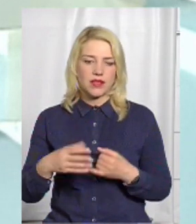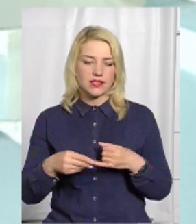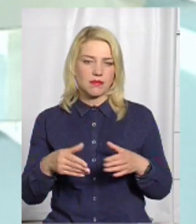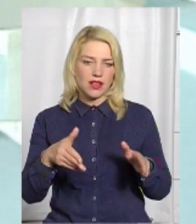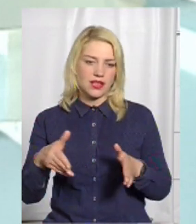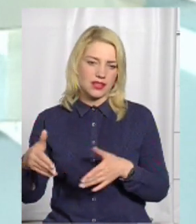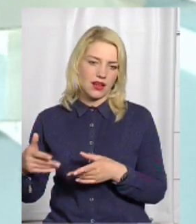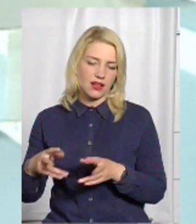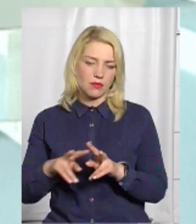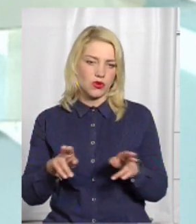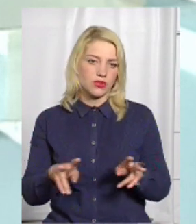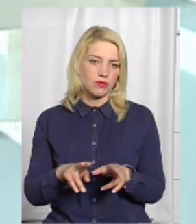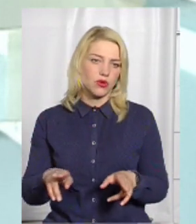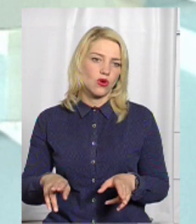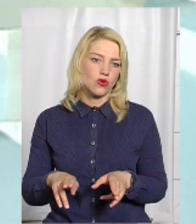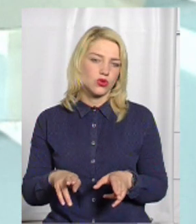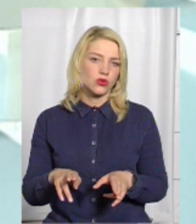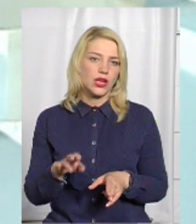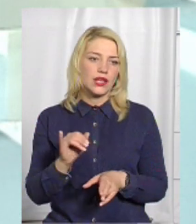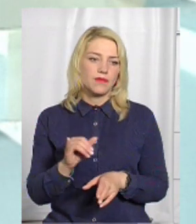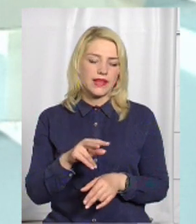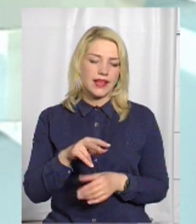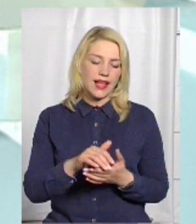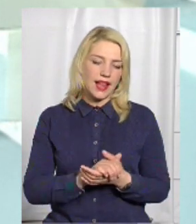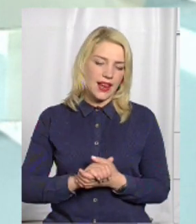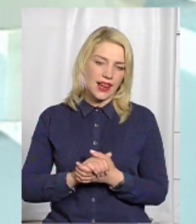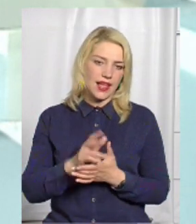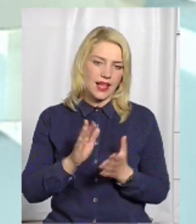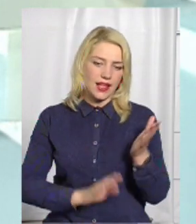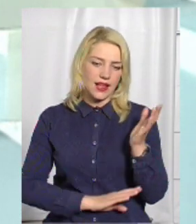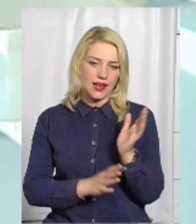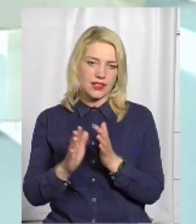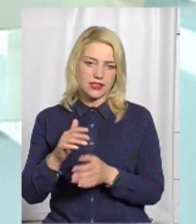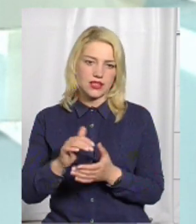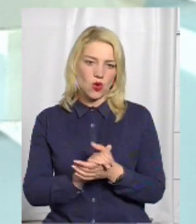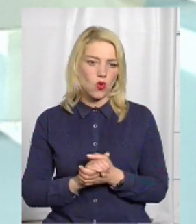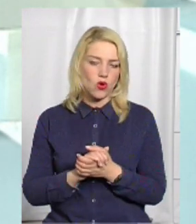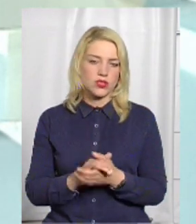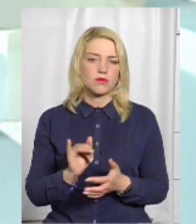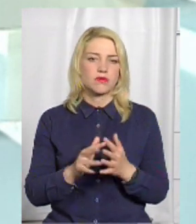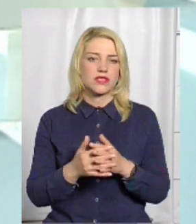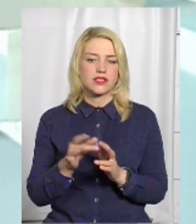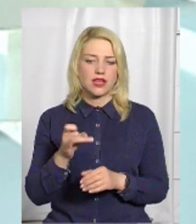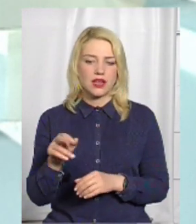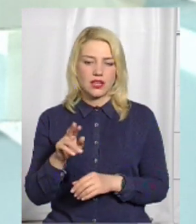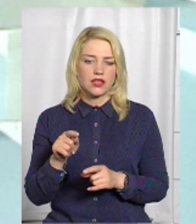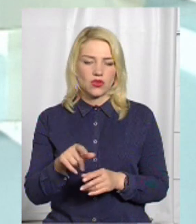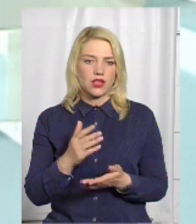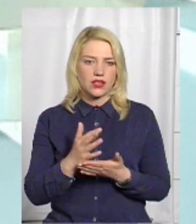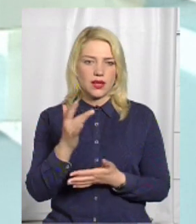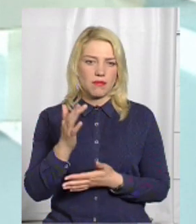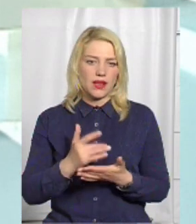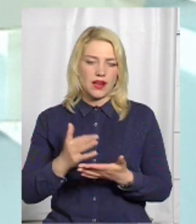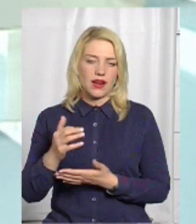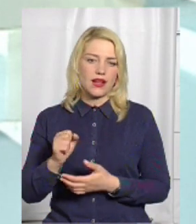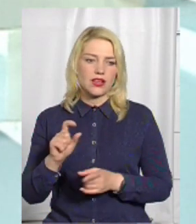подібного роду і Лісгоспам, і Сільським Радам. Одним словом, тут великий перелік.